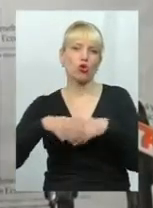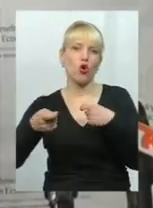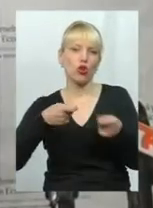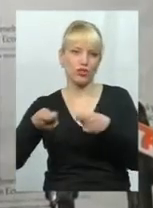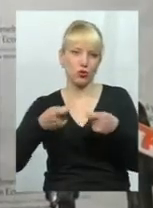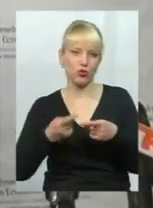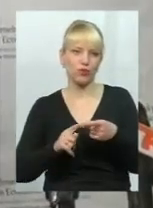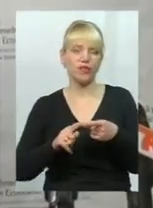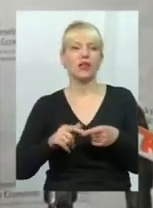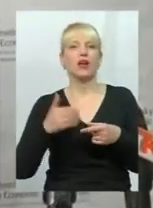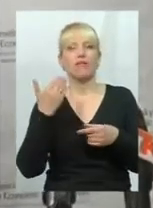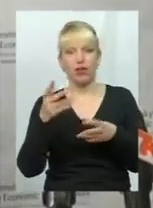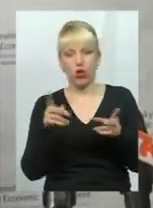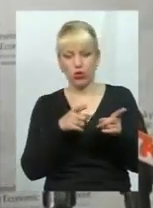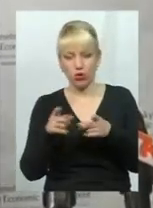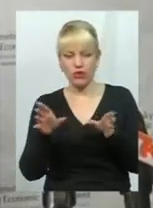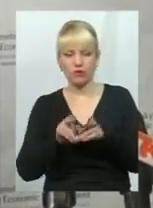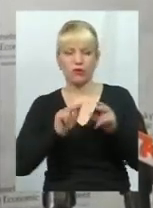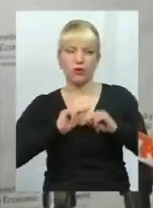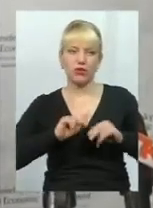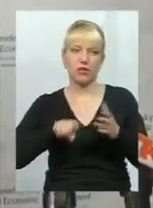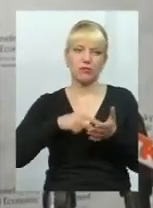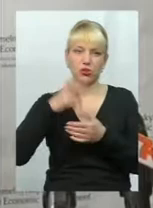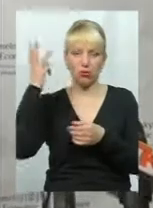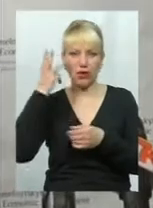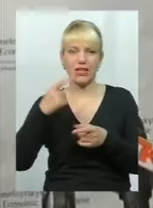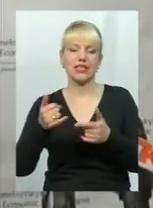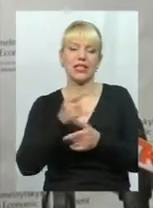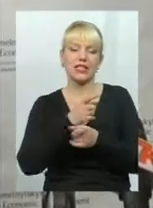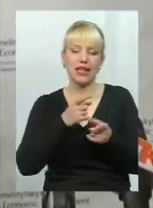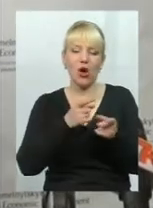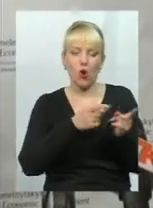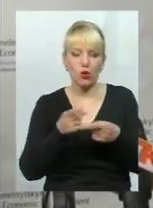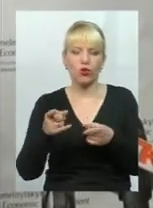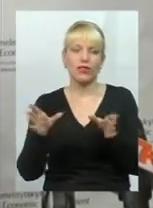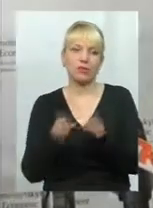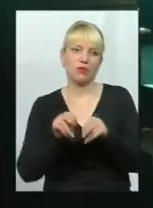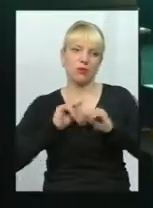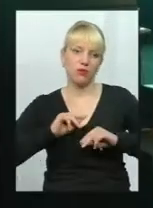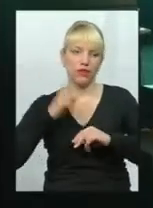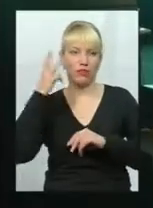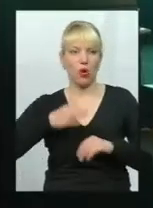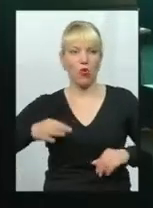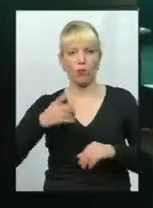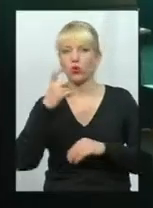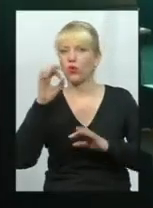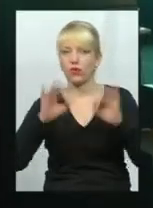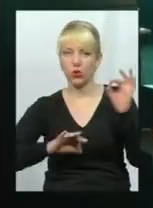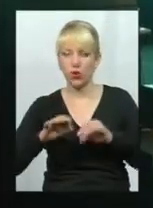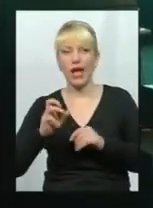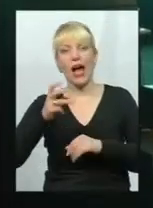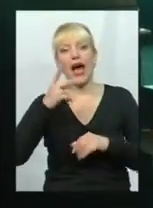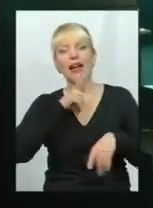Тим не менше, ми готовімося спопрацювати як із містом Хмельницьким, так і з Хмельницькою областю на повній 100%. А от столичні експерти